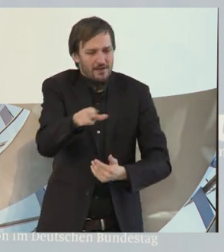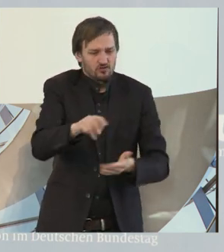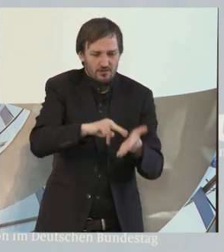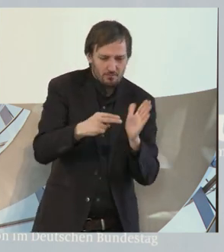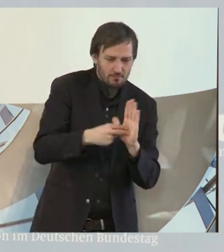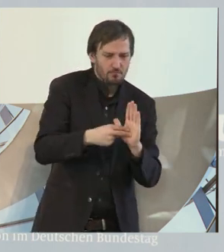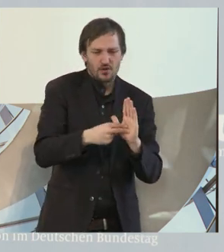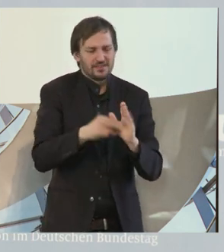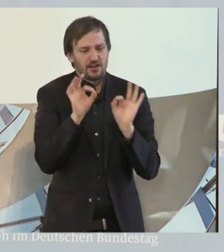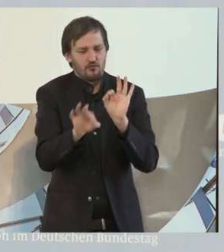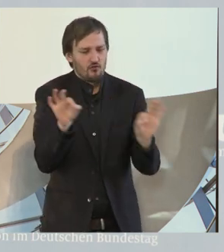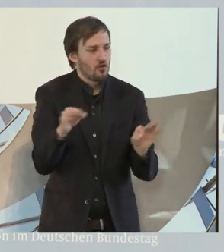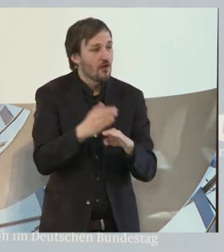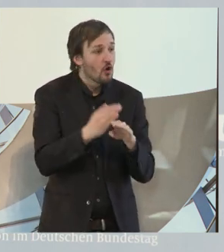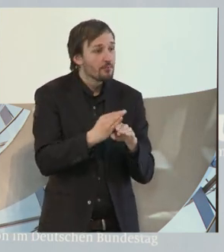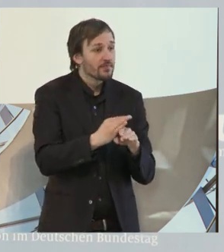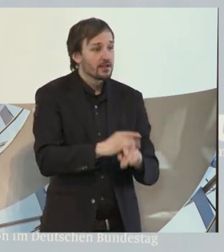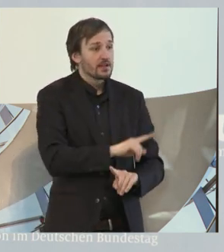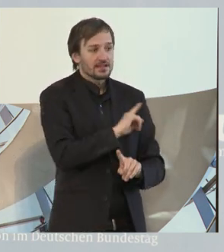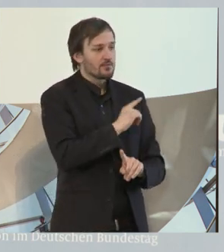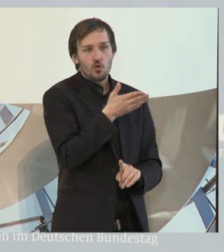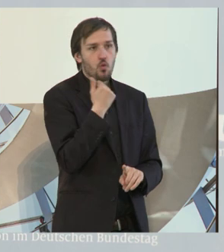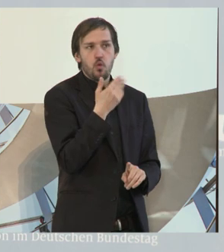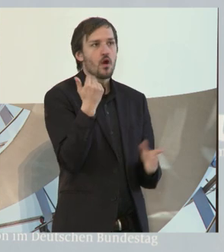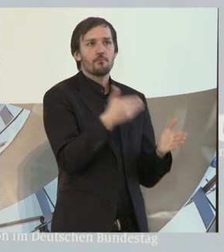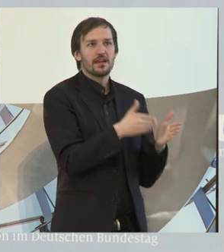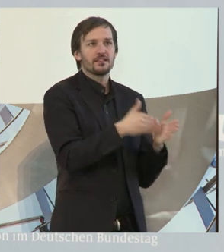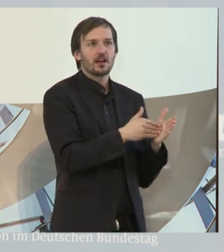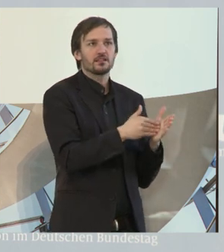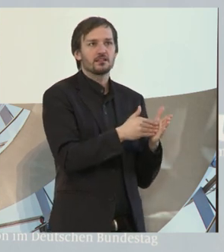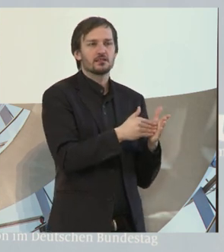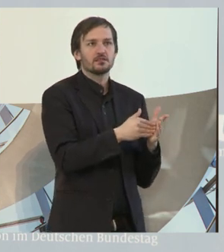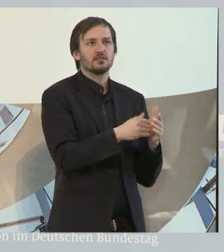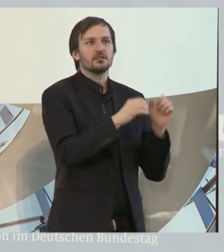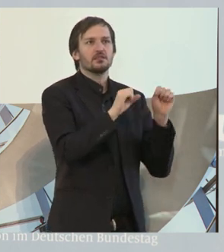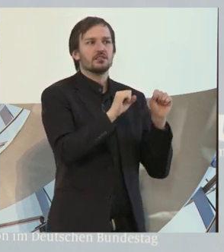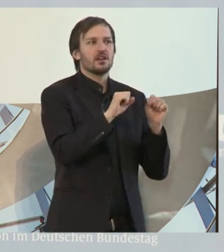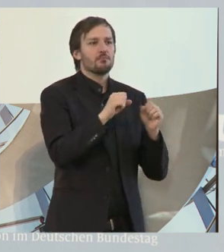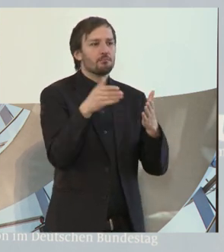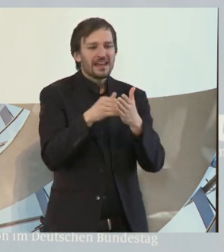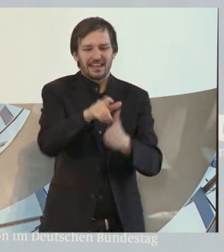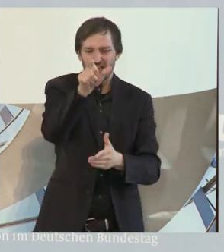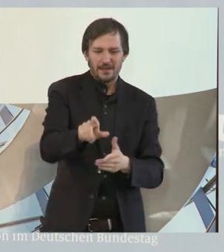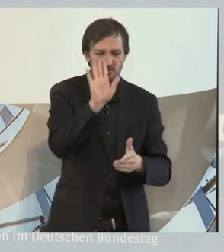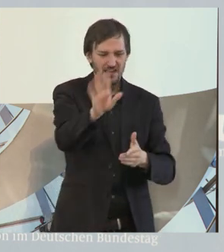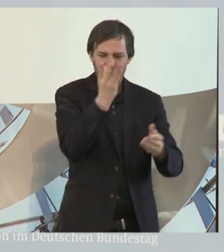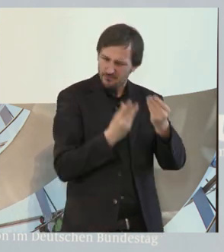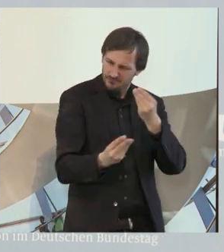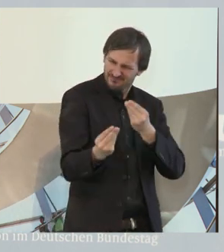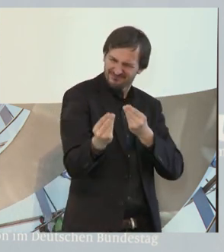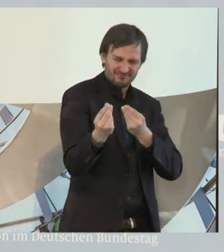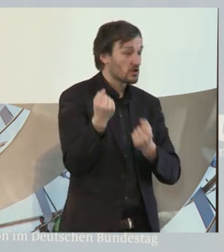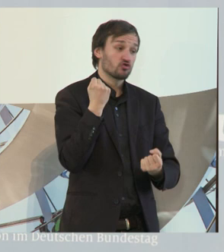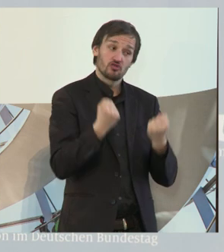es eben einem Nichtbehinderten viel schwerer fällt, sich in die Perspektive eines behinderten Menschen hineinzuversetzen und zu erkennen,